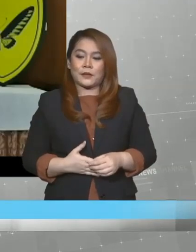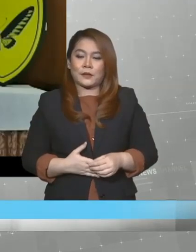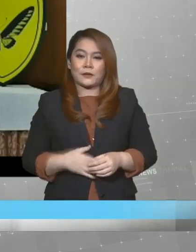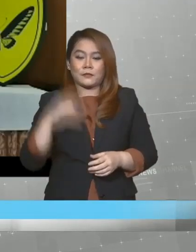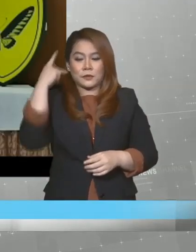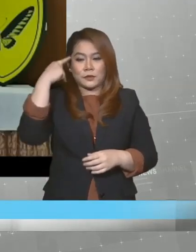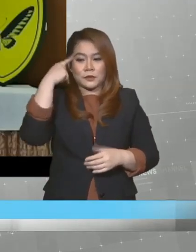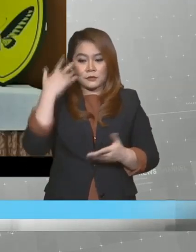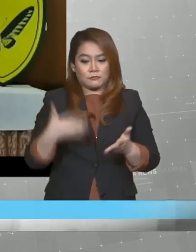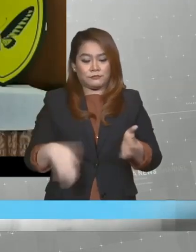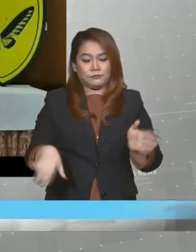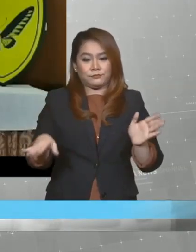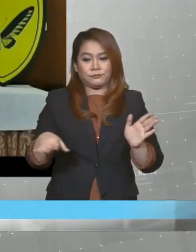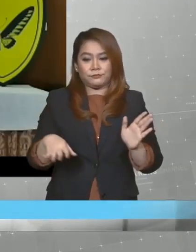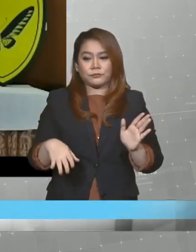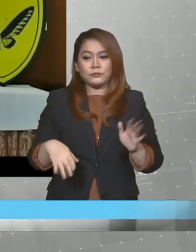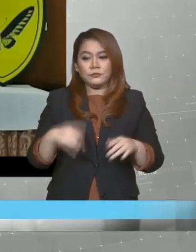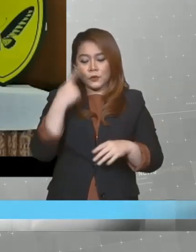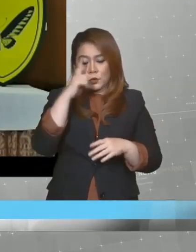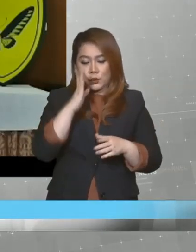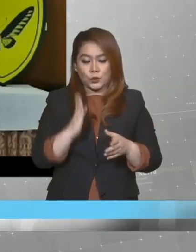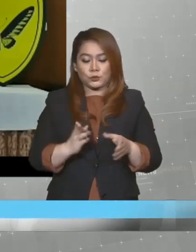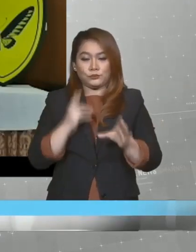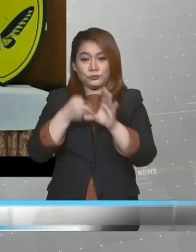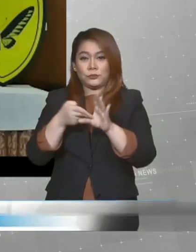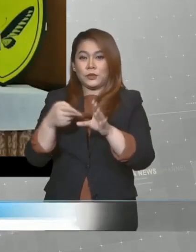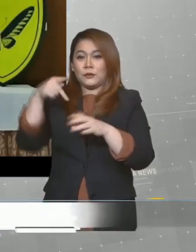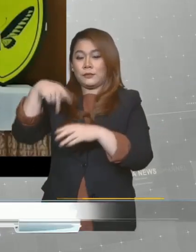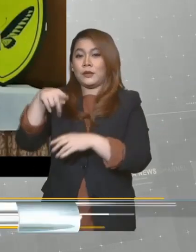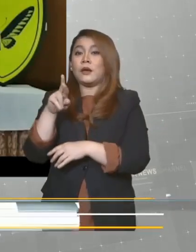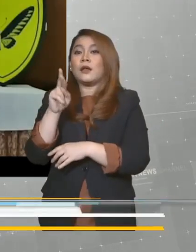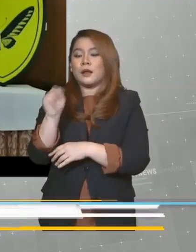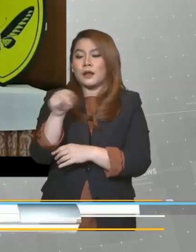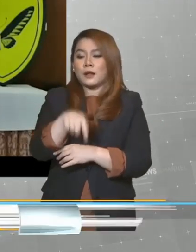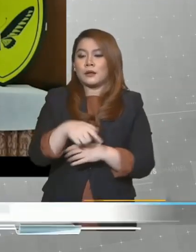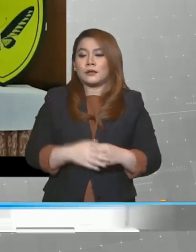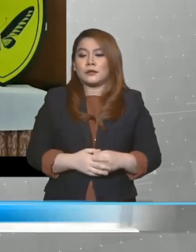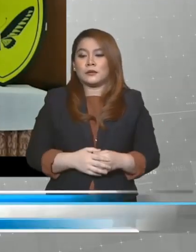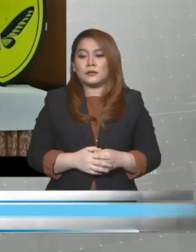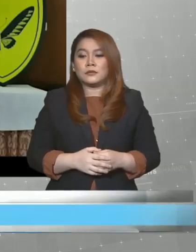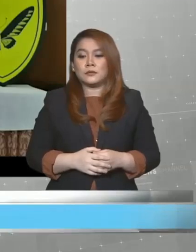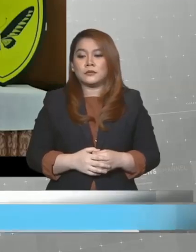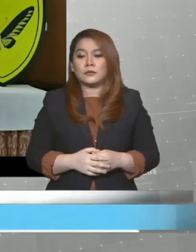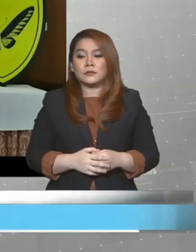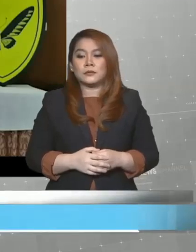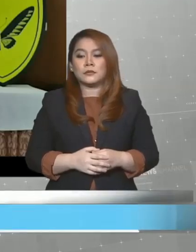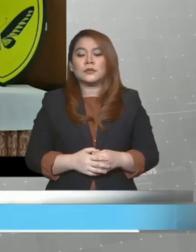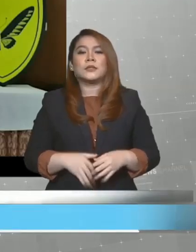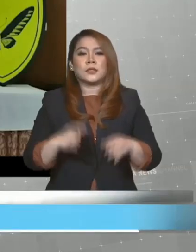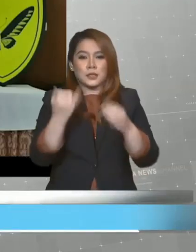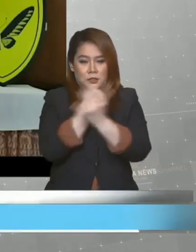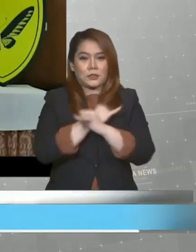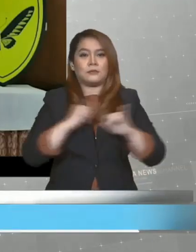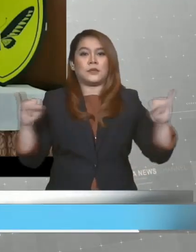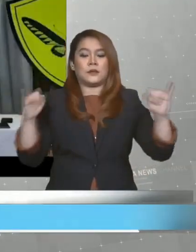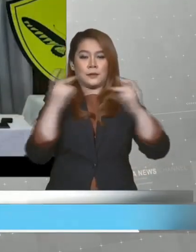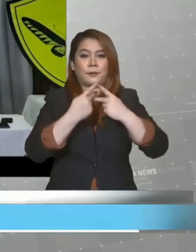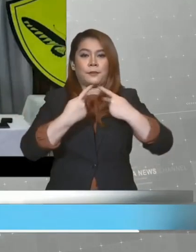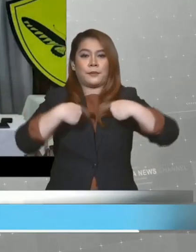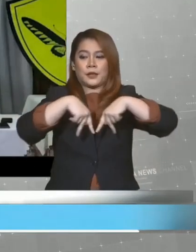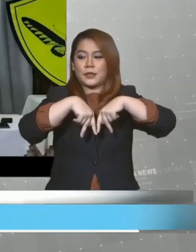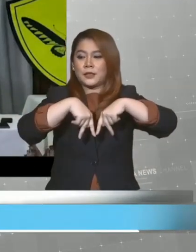to enter the Sarawak election PRN12 as a pro-Sahawak Independence Party.